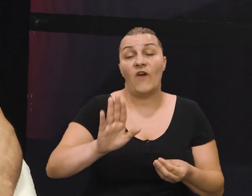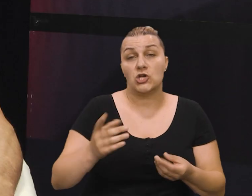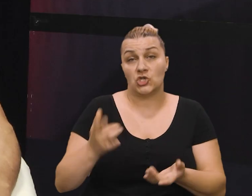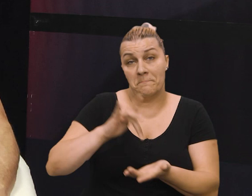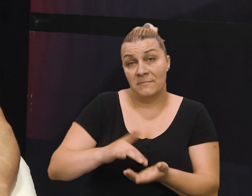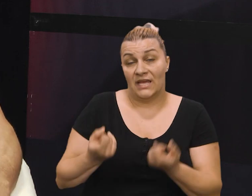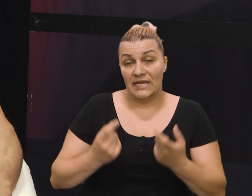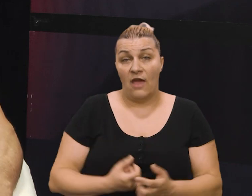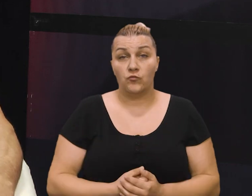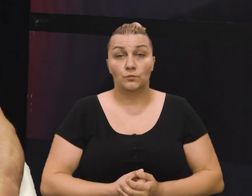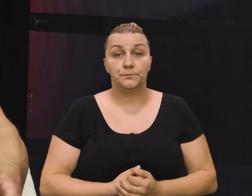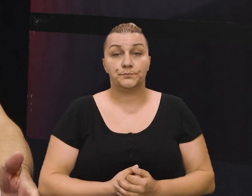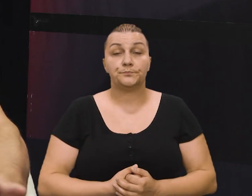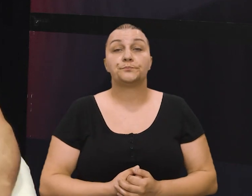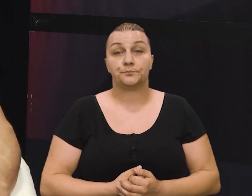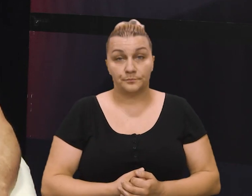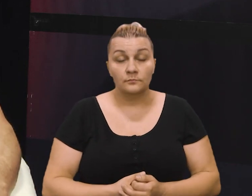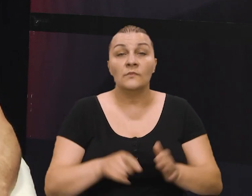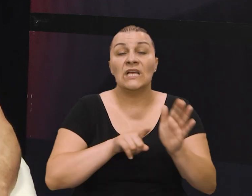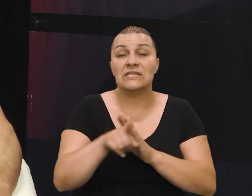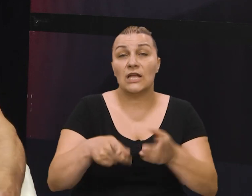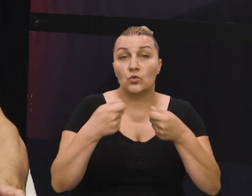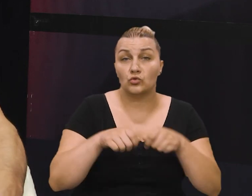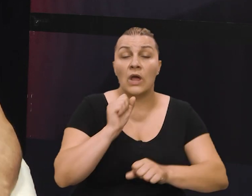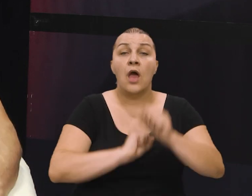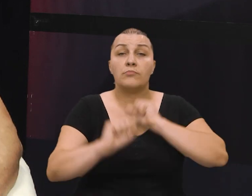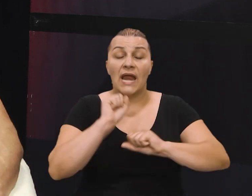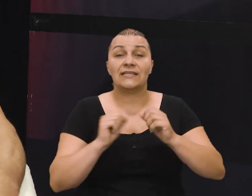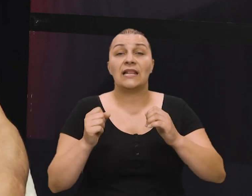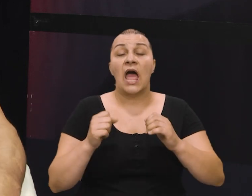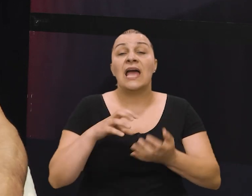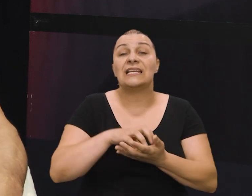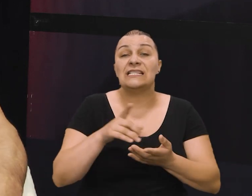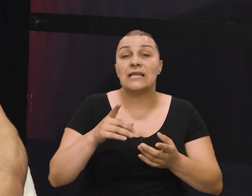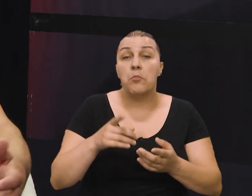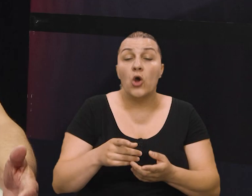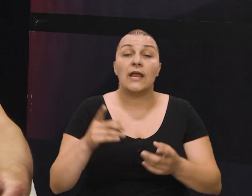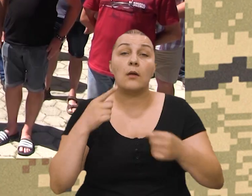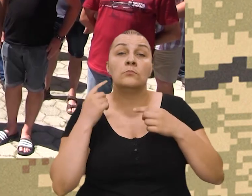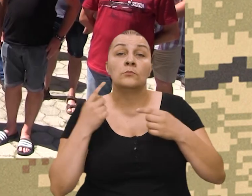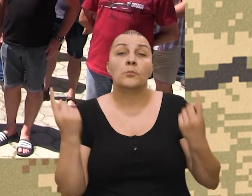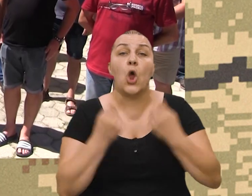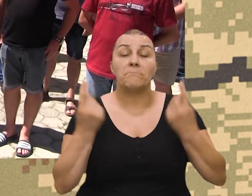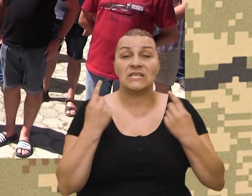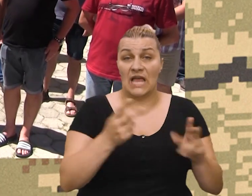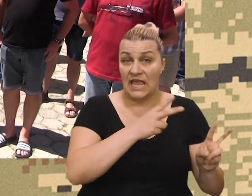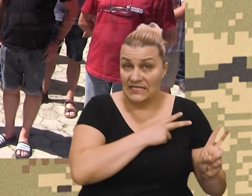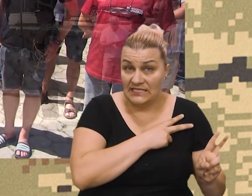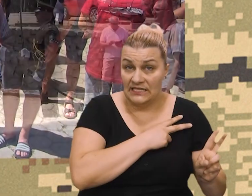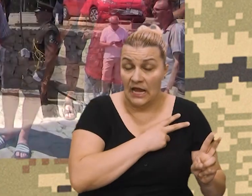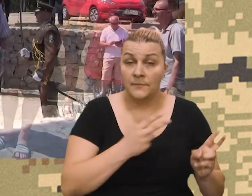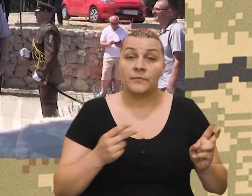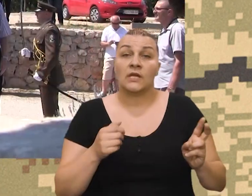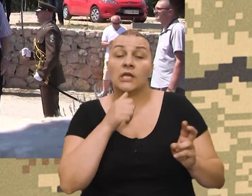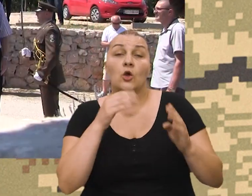Kijevu. Tako je. Znači, cilj udruge branitelja Kninske bojne je promicanje istine, jer